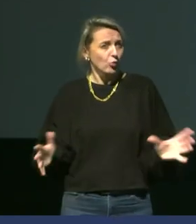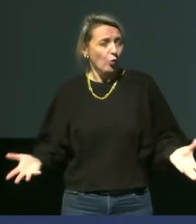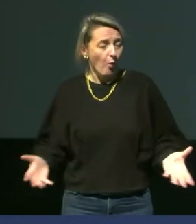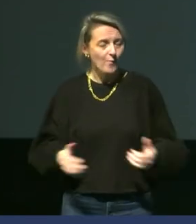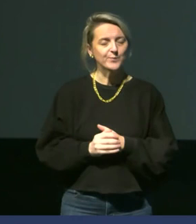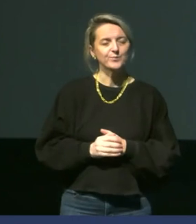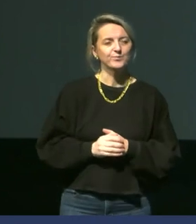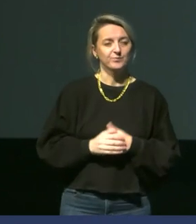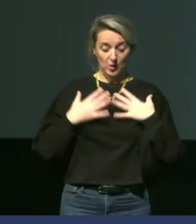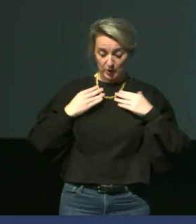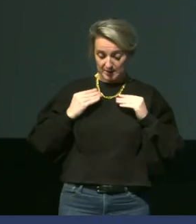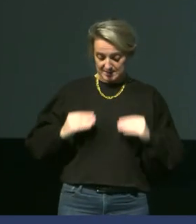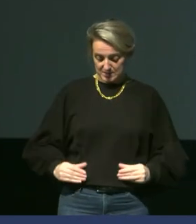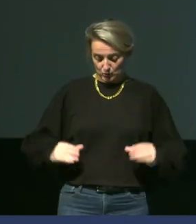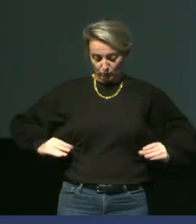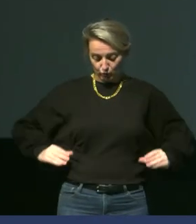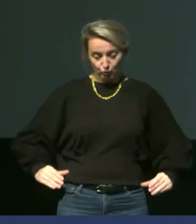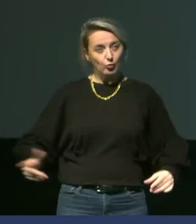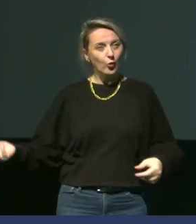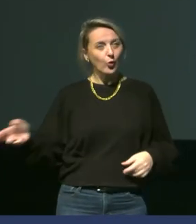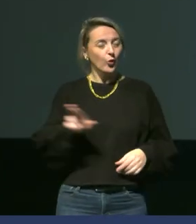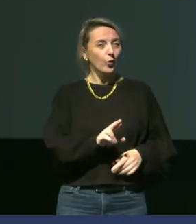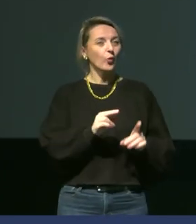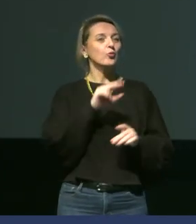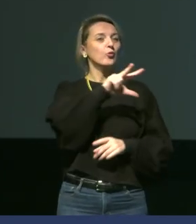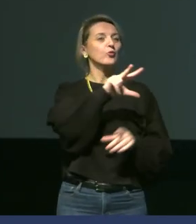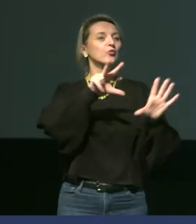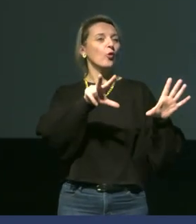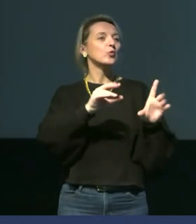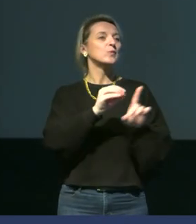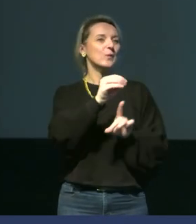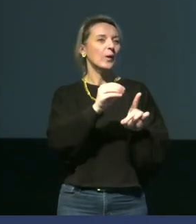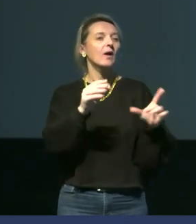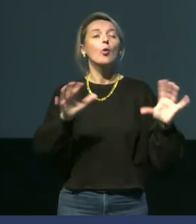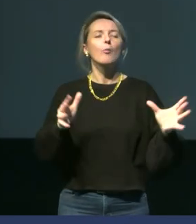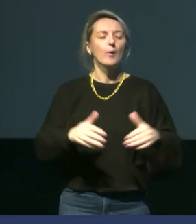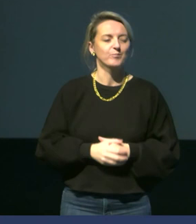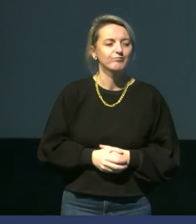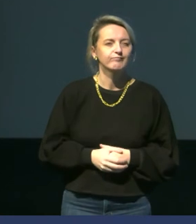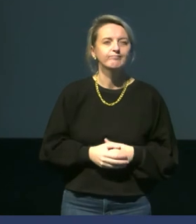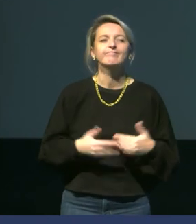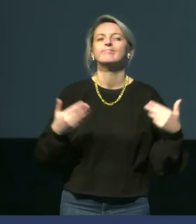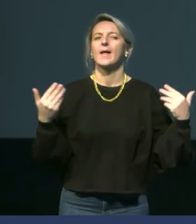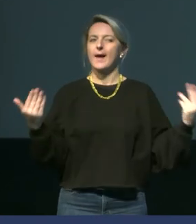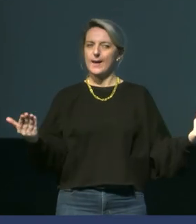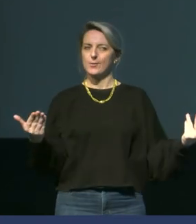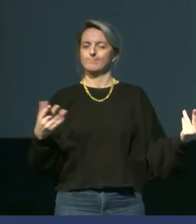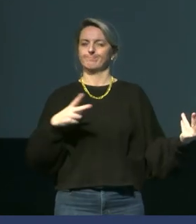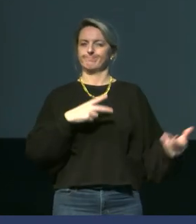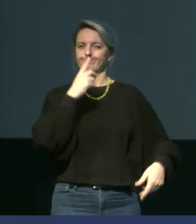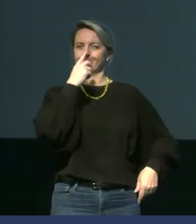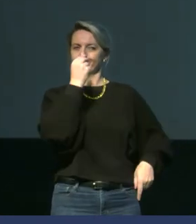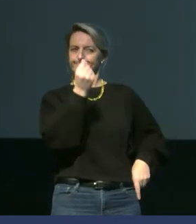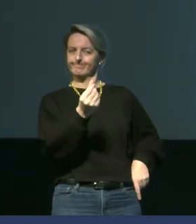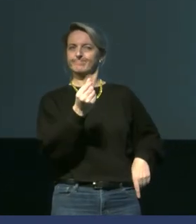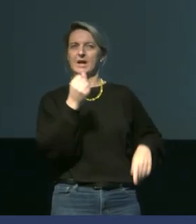tous leurs tissus pour revenir à ces 38 degrés ? Alors à cette question, on a une hypothèse bien